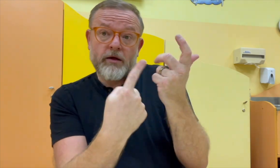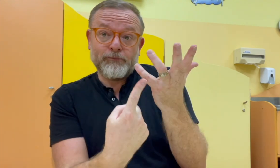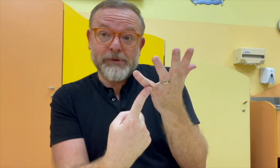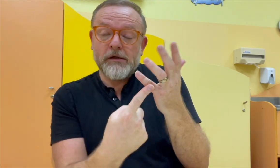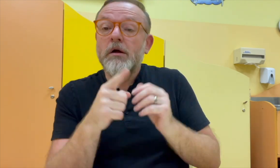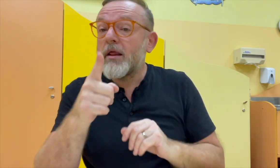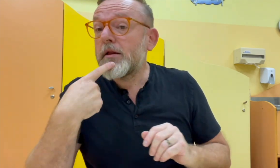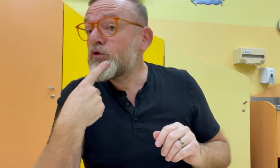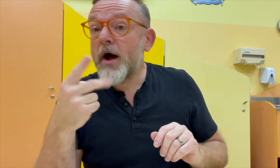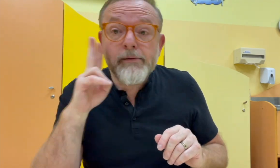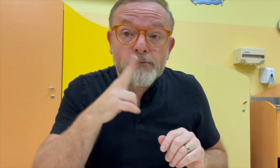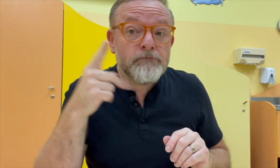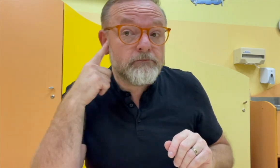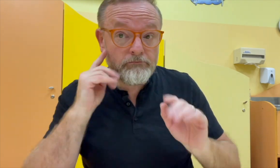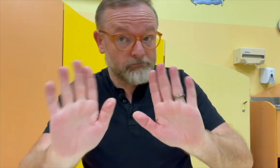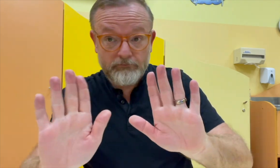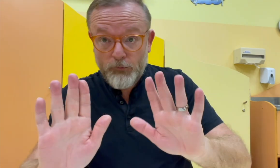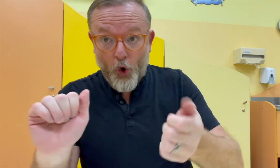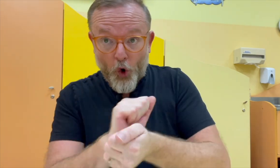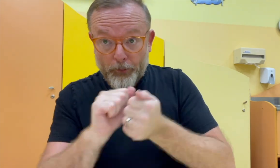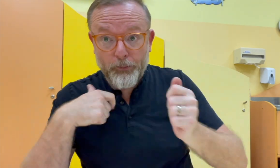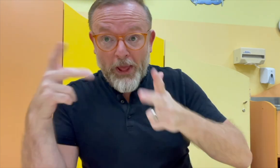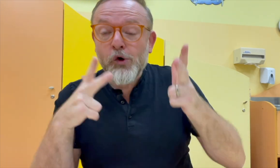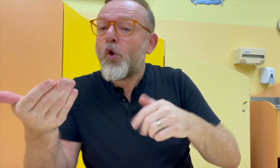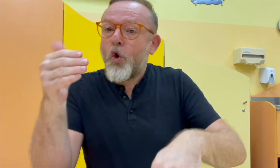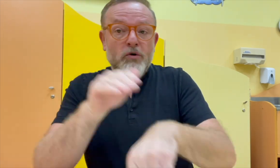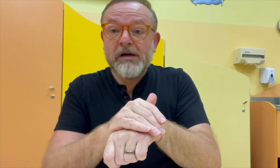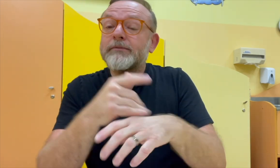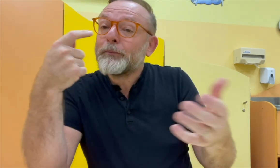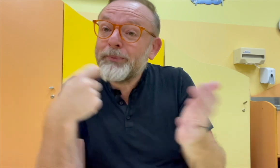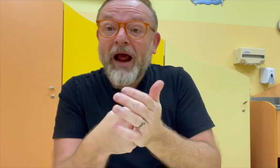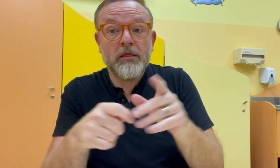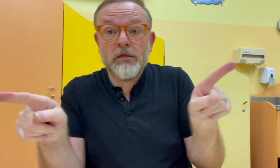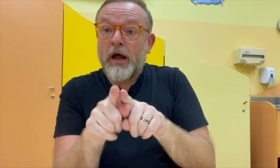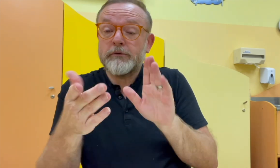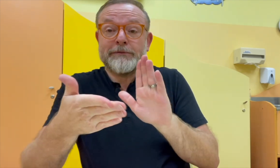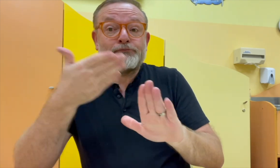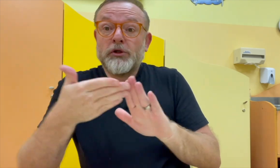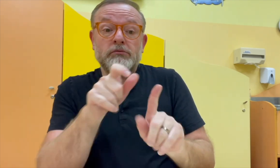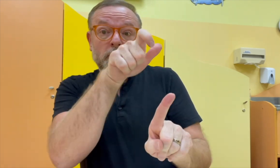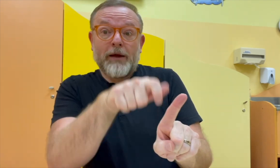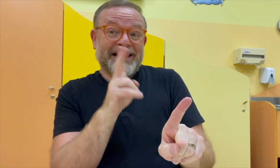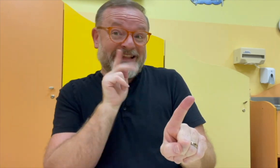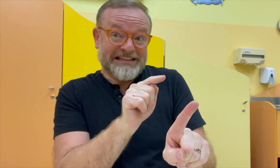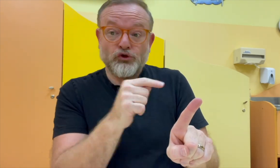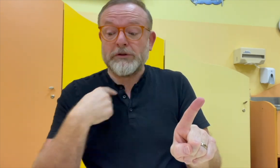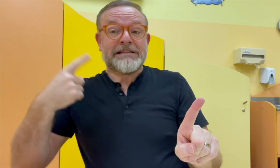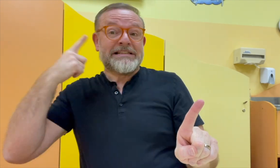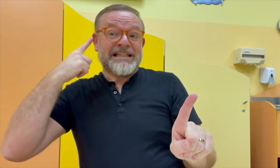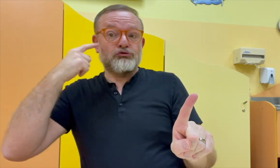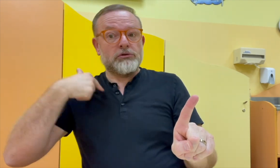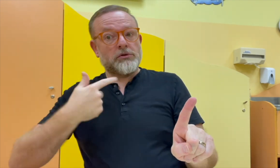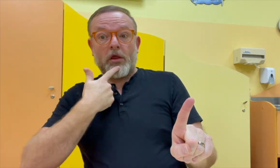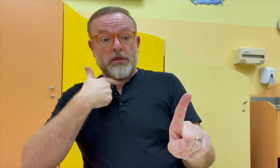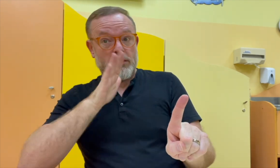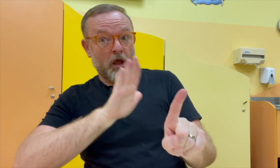Ale my vlastně musíme umět dávat tu zpětnou vásbu. Ale já neříkám opět, jestli je to slyšící nebo neslyšící